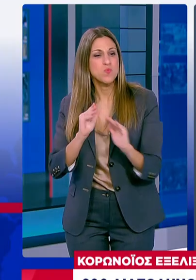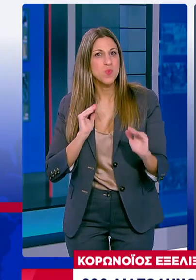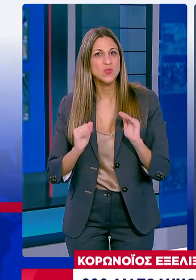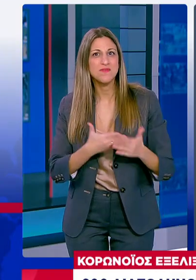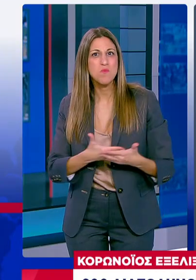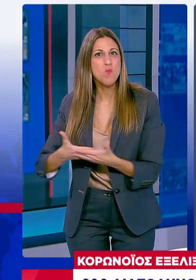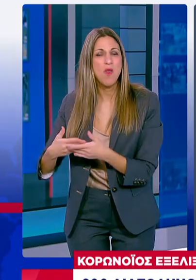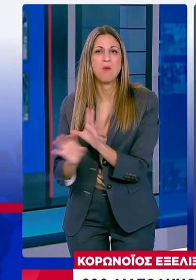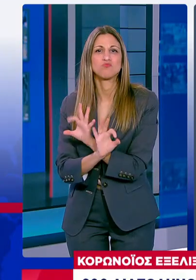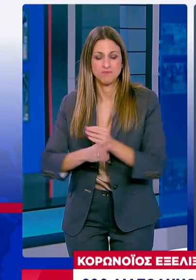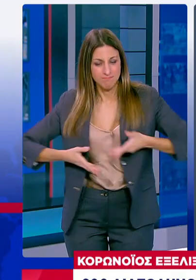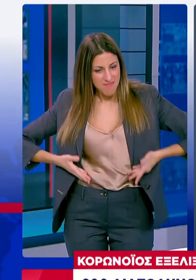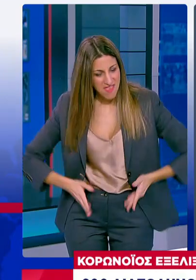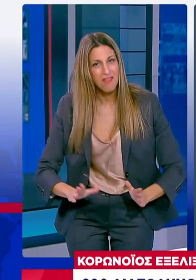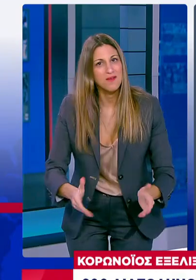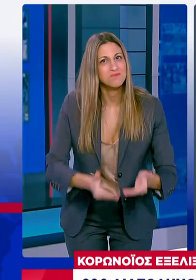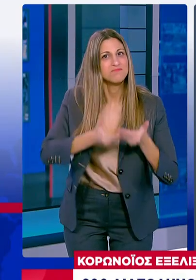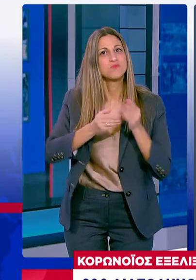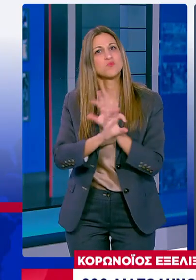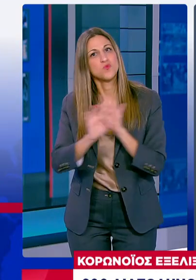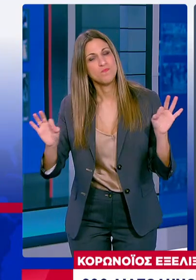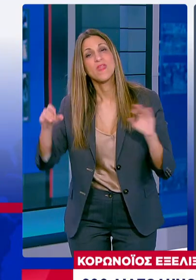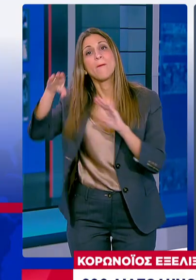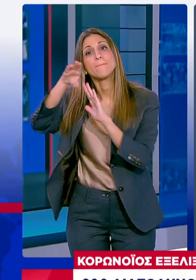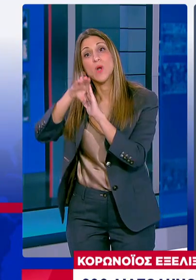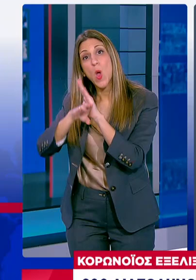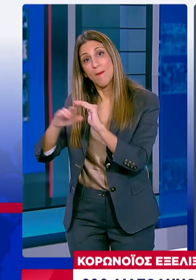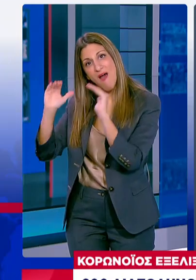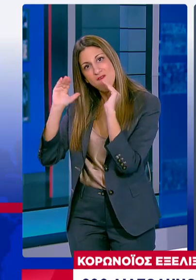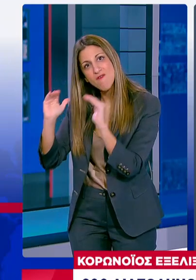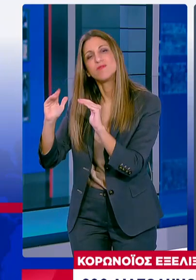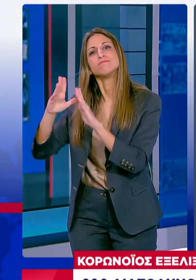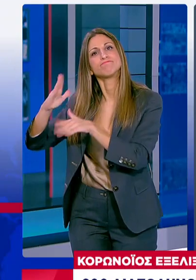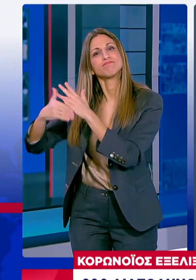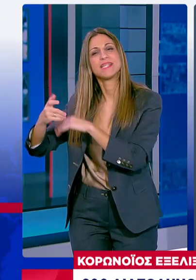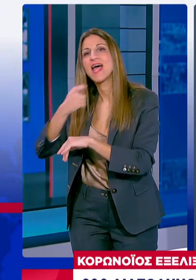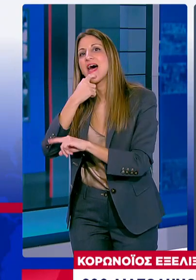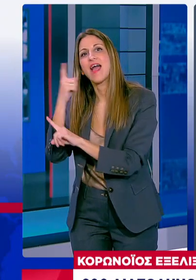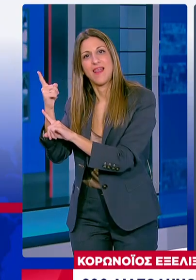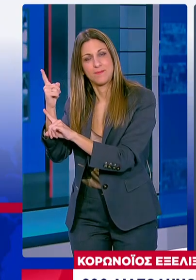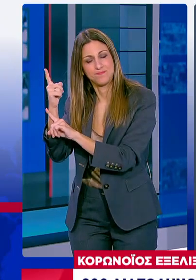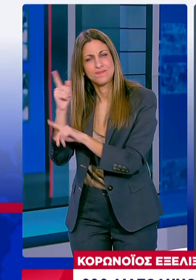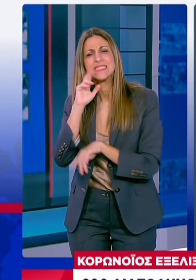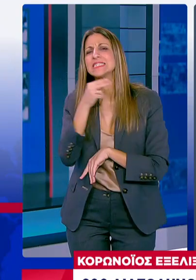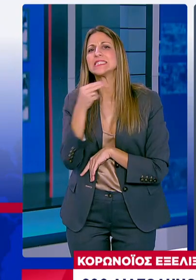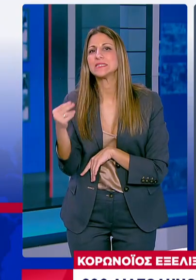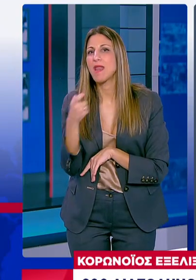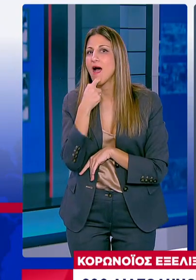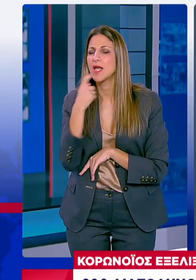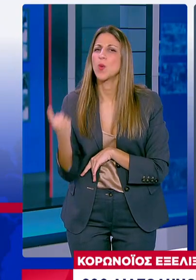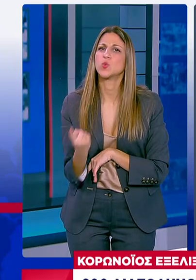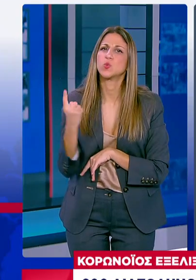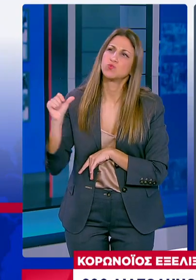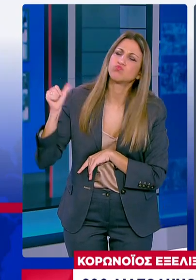μικρά βεφάκια τους Το πρόγραμμα αυτό συνεχίζεται ακόμα και σήμερα Η Αγγλική Πρωτοβουλία, συνεπώς, δεν μας ξαφνιάζει